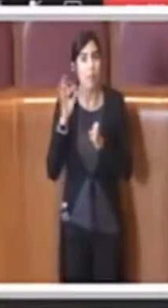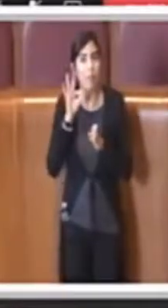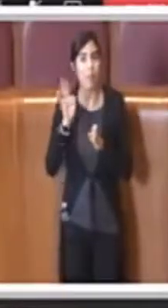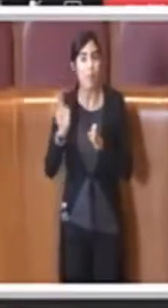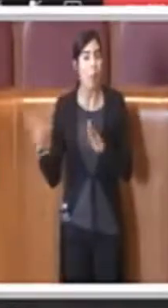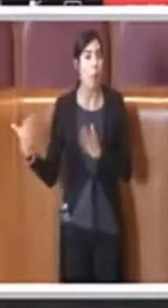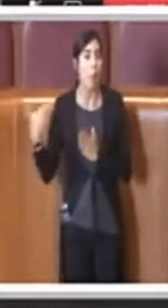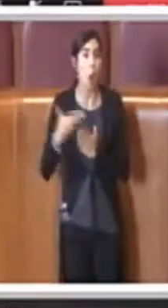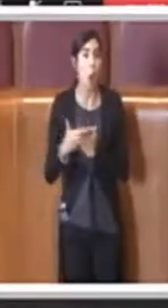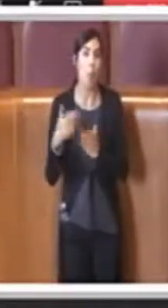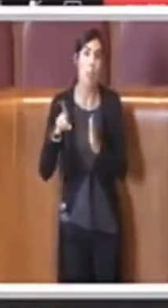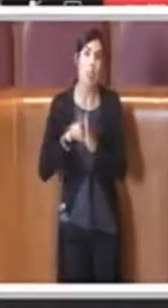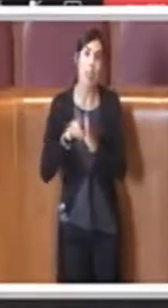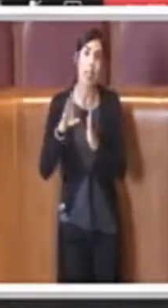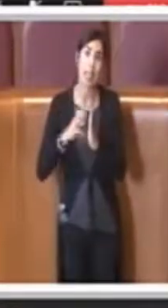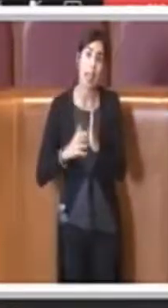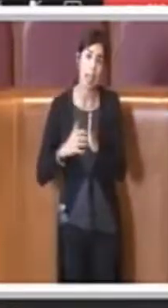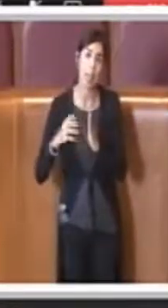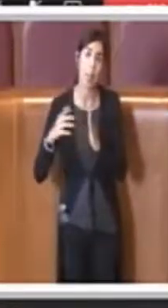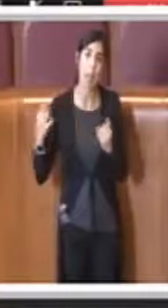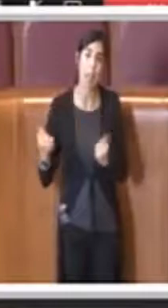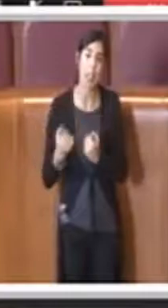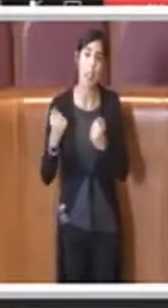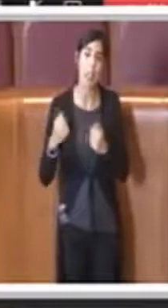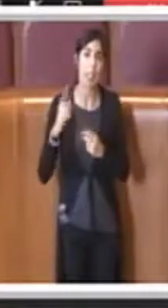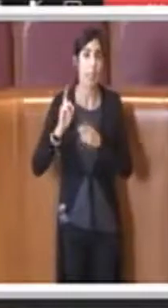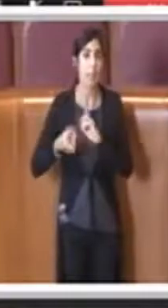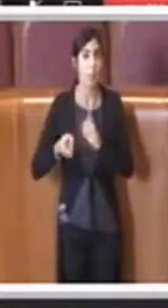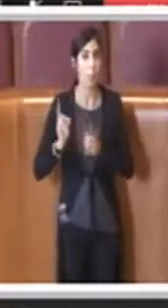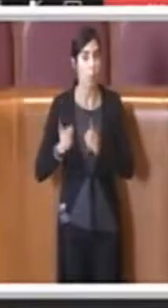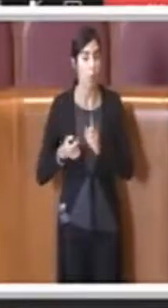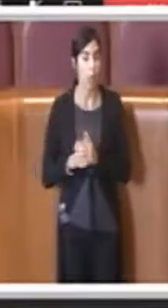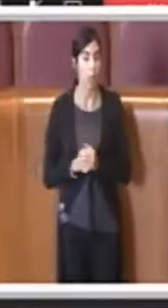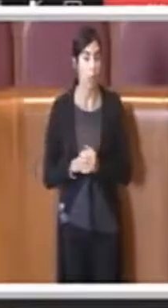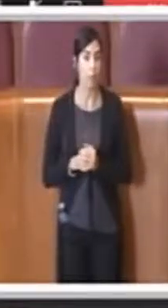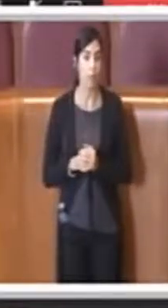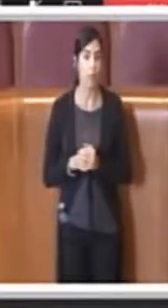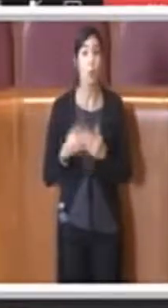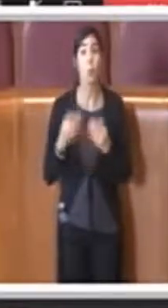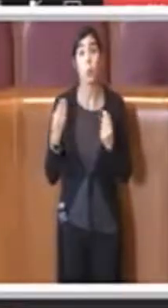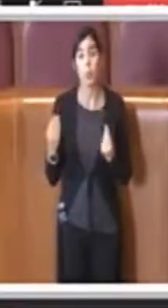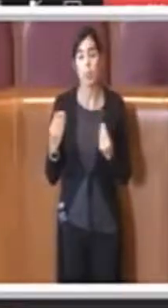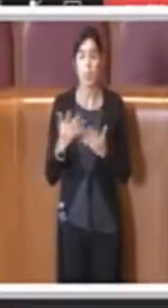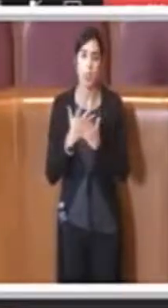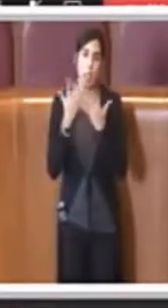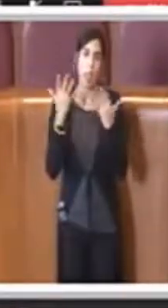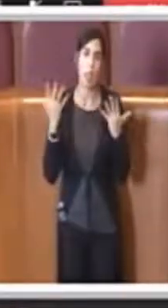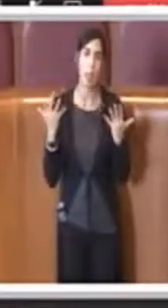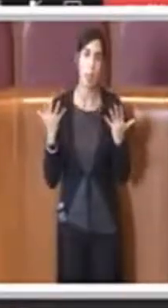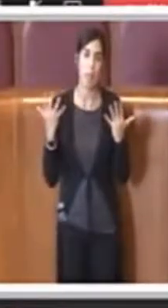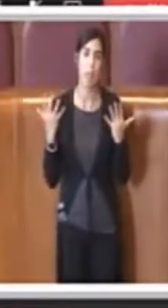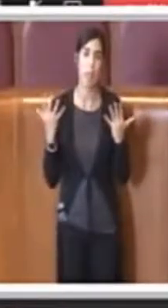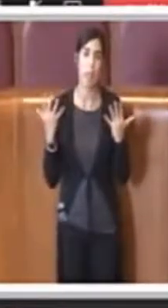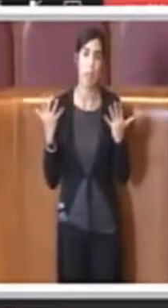proposte di delibera di iniziativa popolare. E quindi, ovviamente, questo